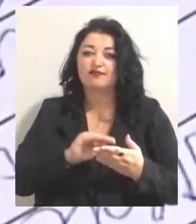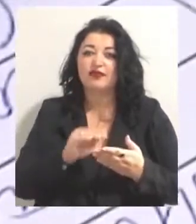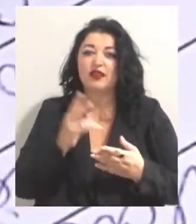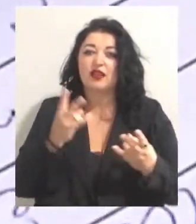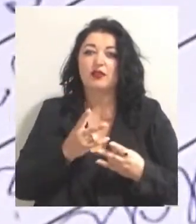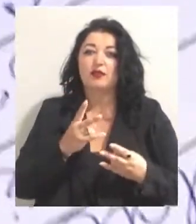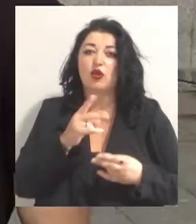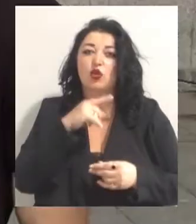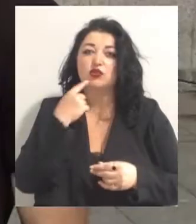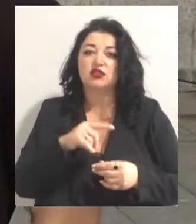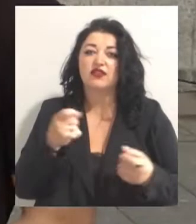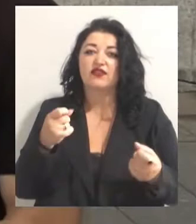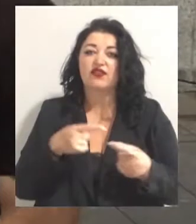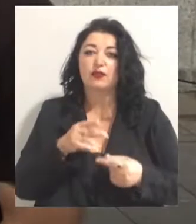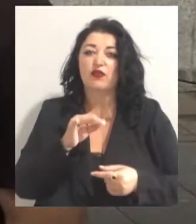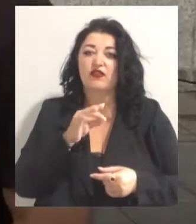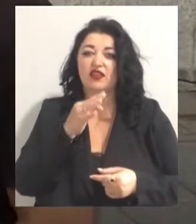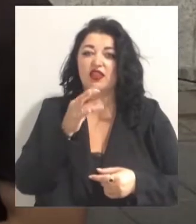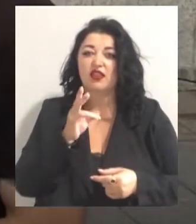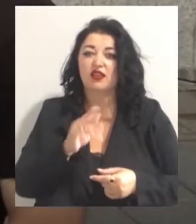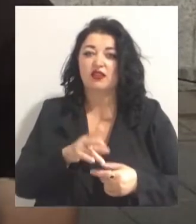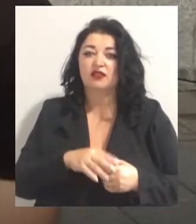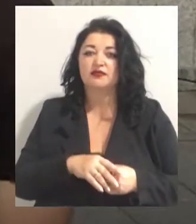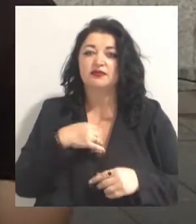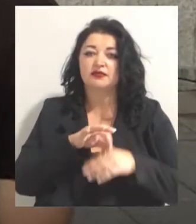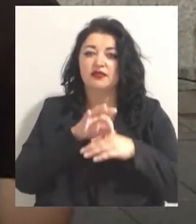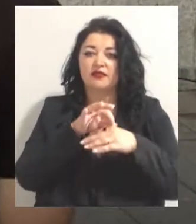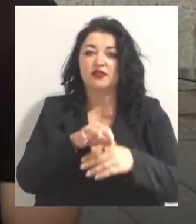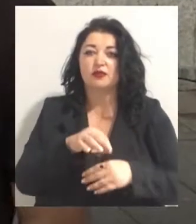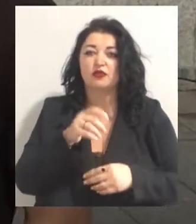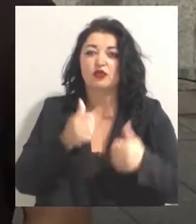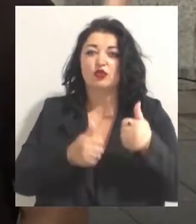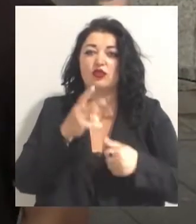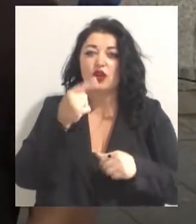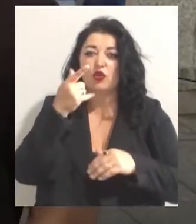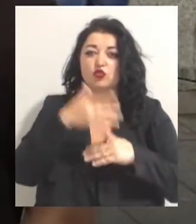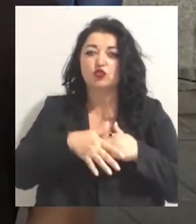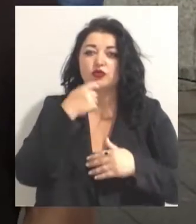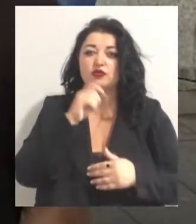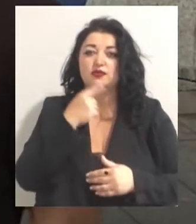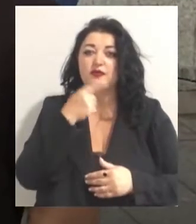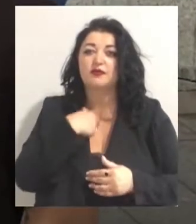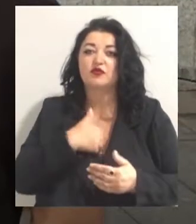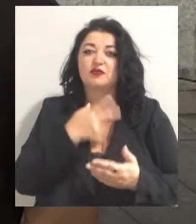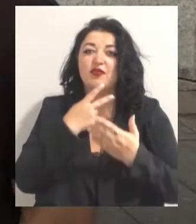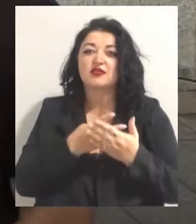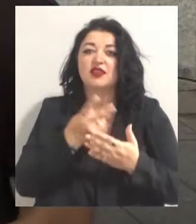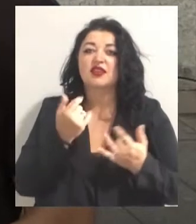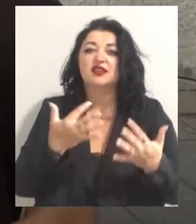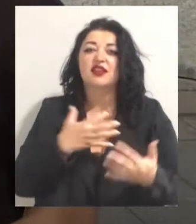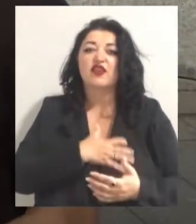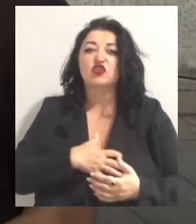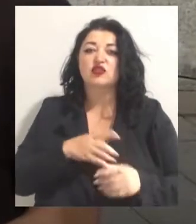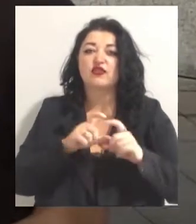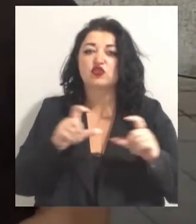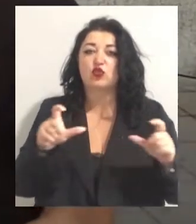російський відповідник. Ми проводимо конкурс на розуміння української мови людьми, щоб показати, наскільки важливо в школі викладати предмети